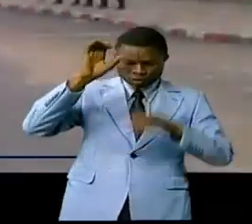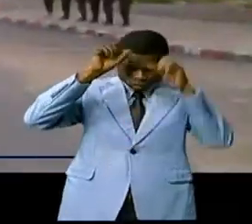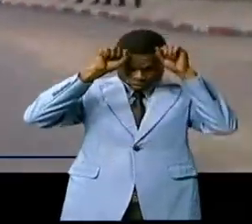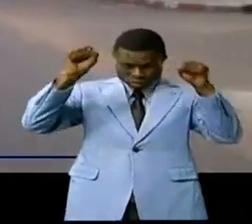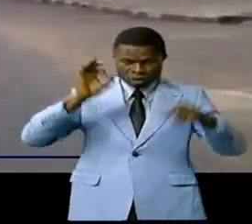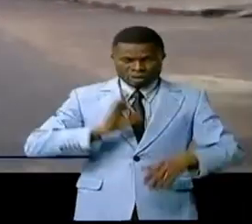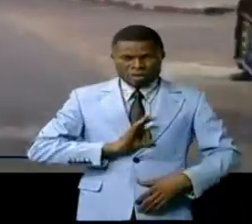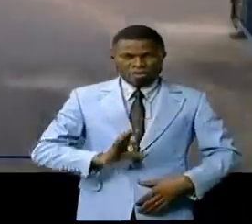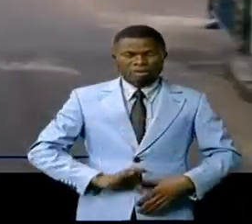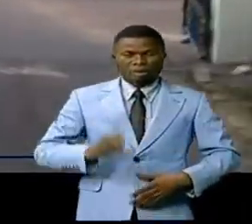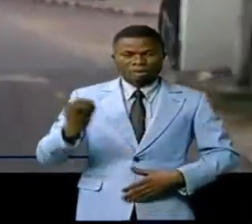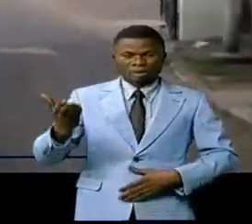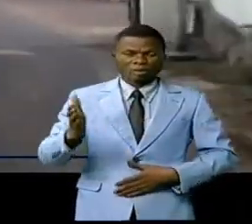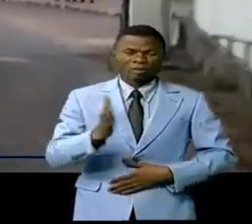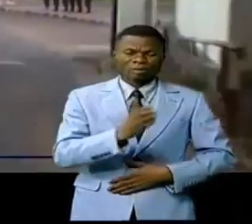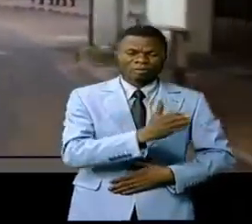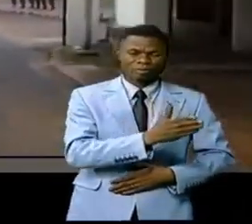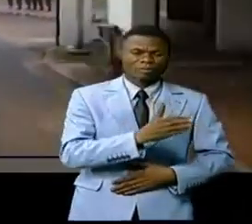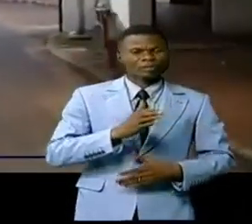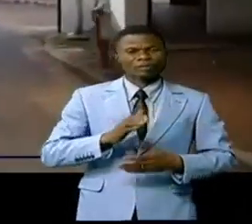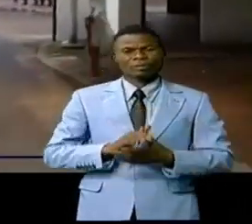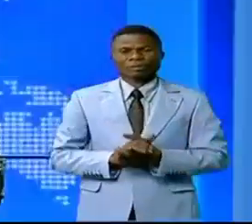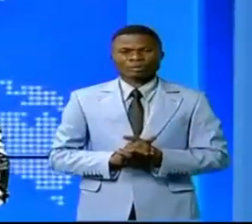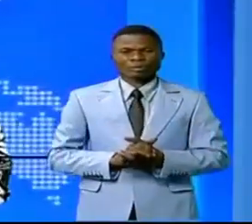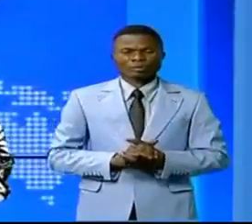Félix Antoine Tshisekedi-Chilombo.